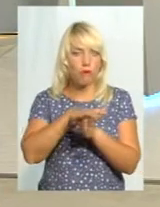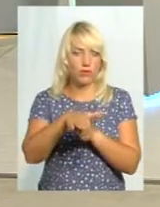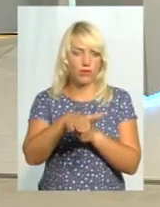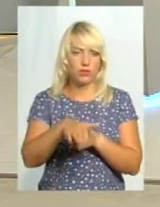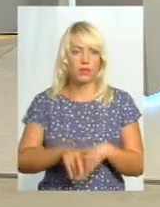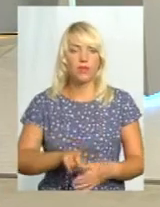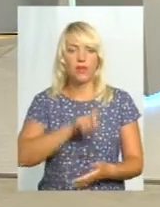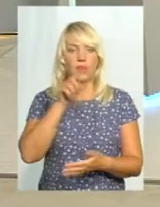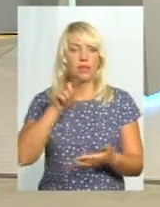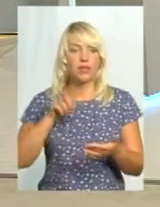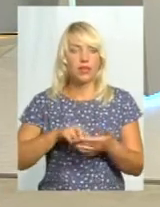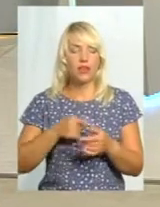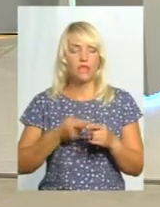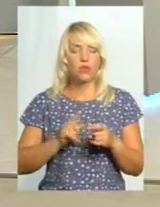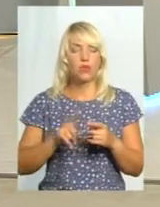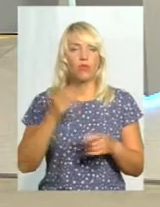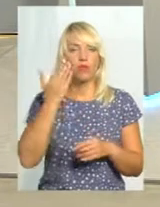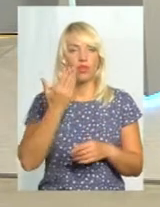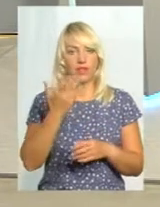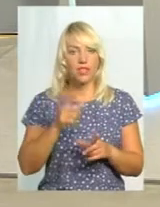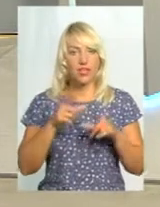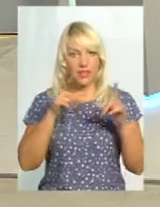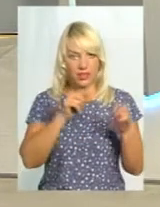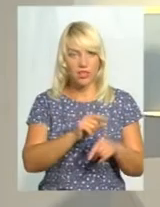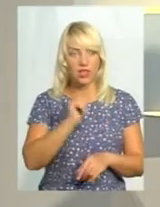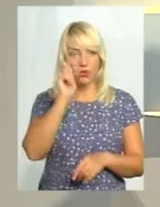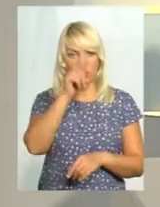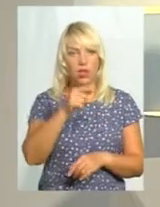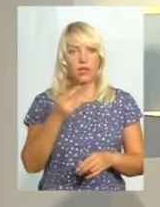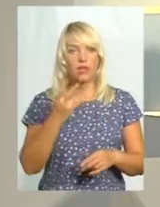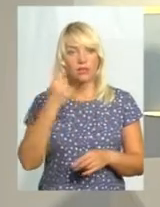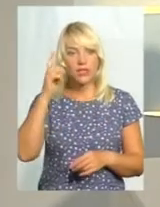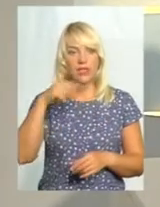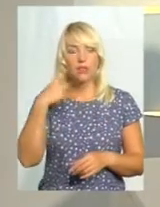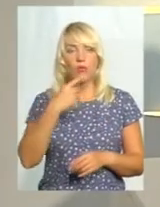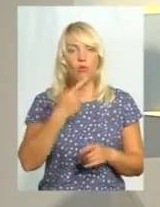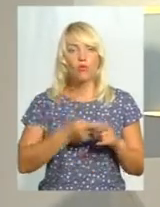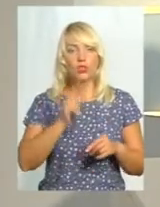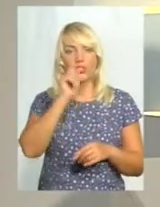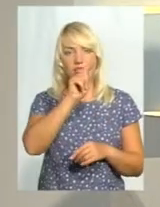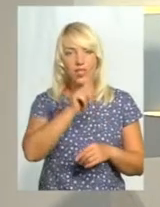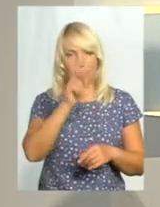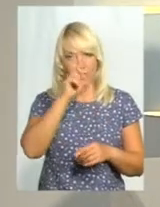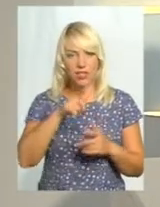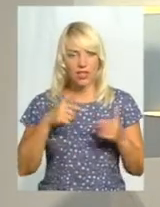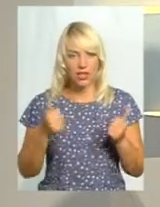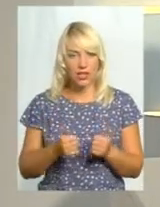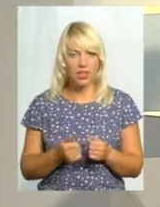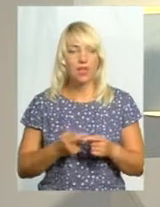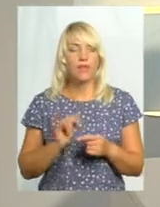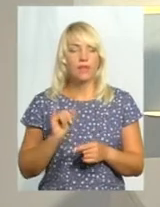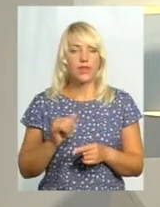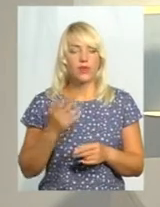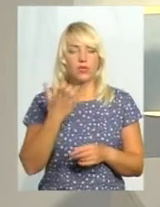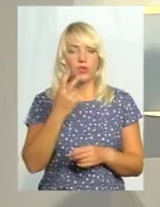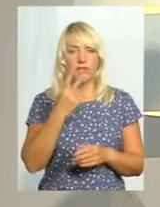Питання з цьому, коли їдете, треба знати мову тієї країни. Готуйтеся. Далі, 527 знаєте номери телефонів саме в